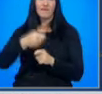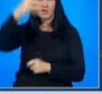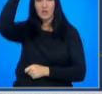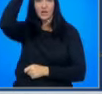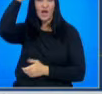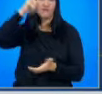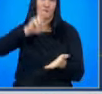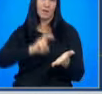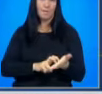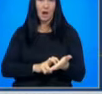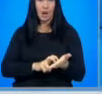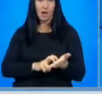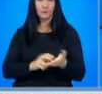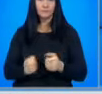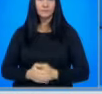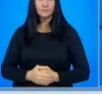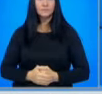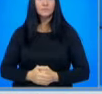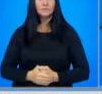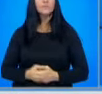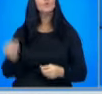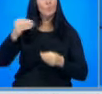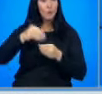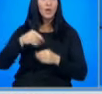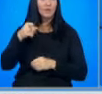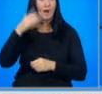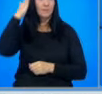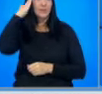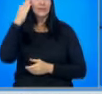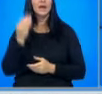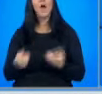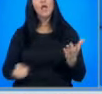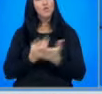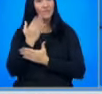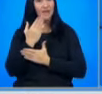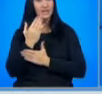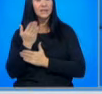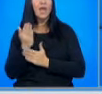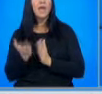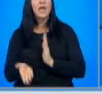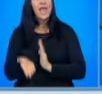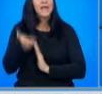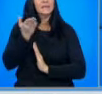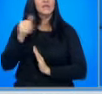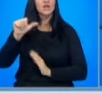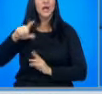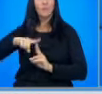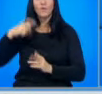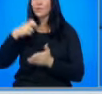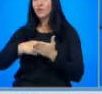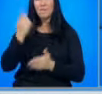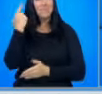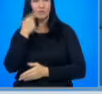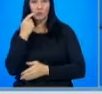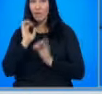Държавната банка. В допълнение на това, министрът на инновациите и растежа, Александър Пулев, потвърди, че